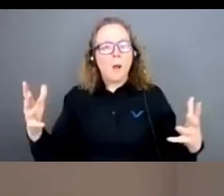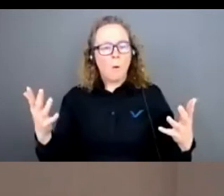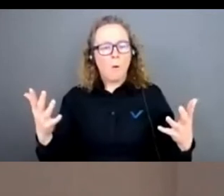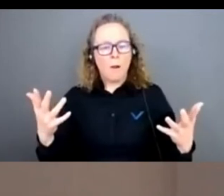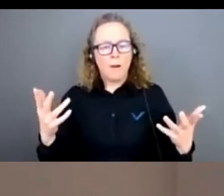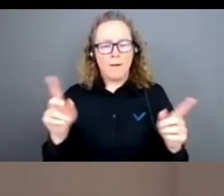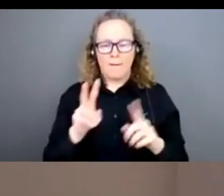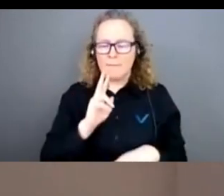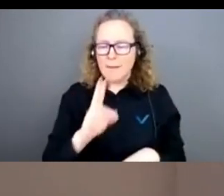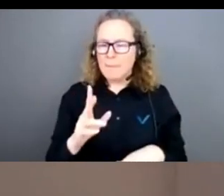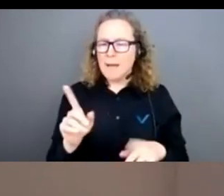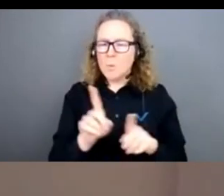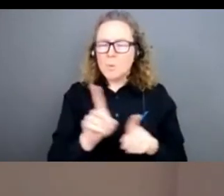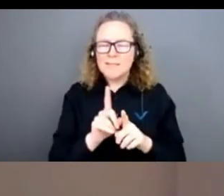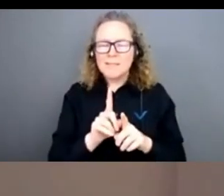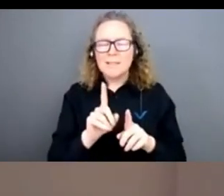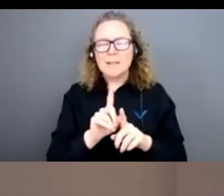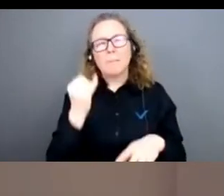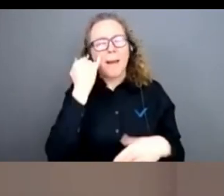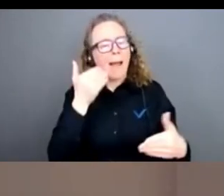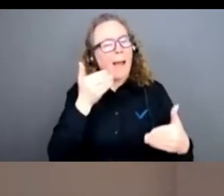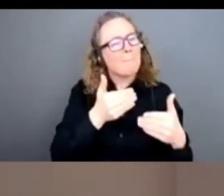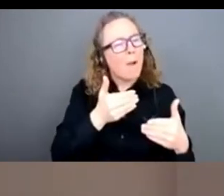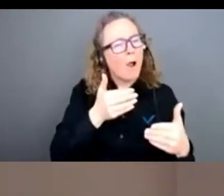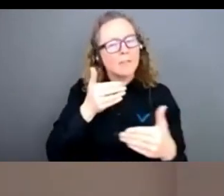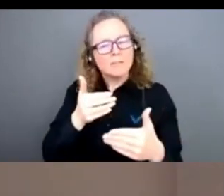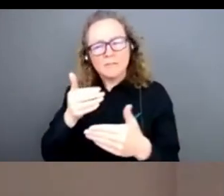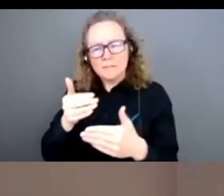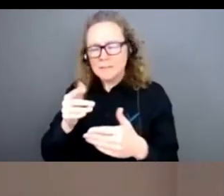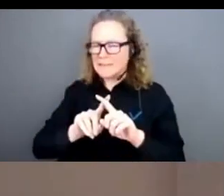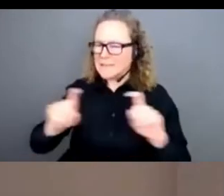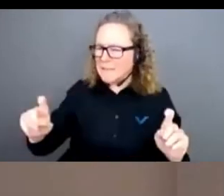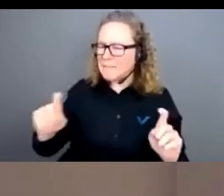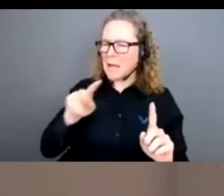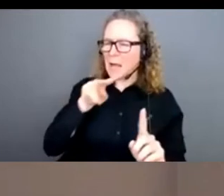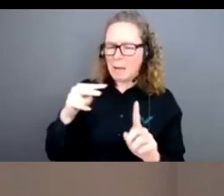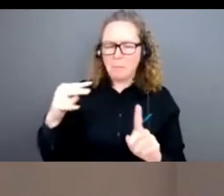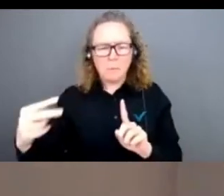diversité des approches et par la profondeur. En fait, on se rend compte, je crois, en lisant le livre,